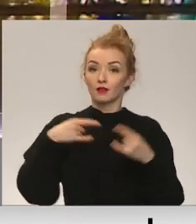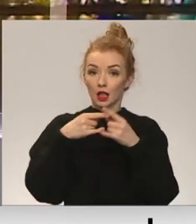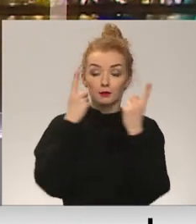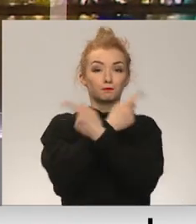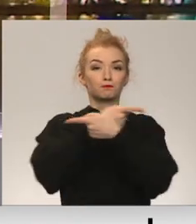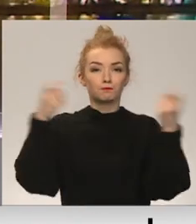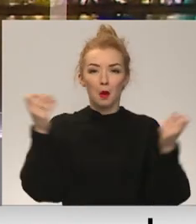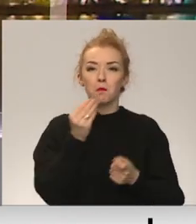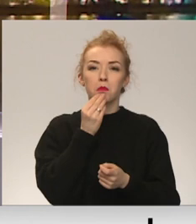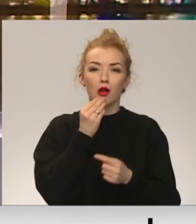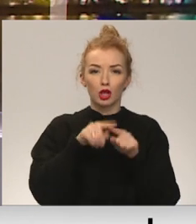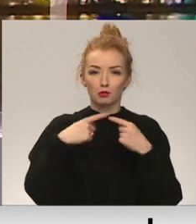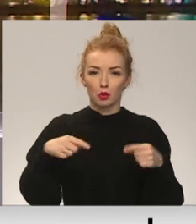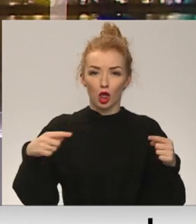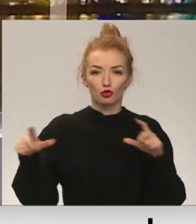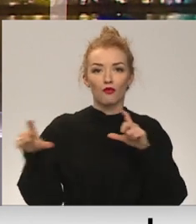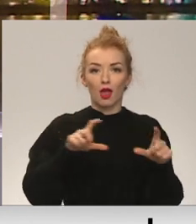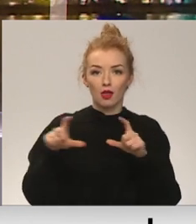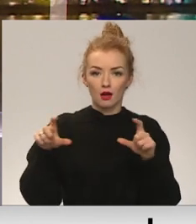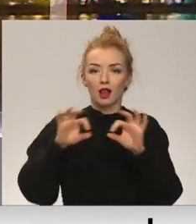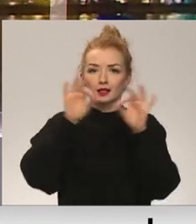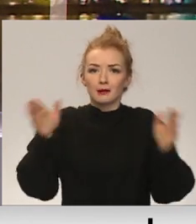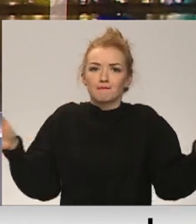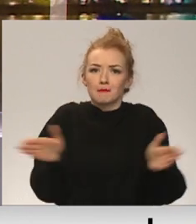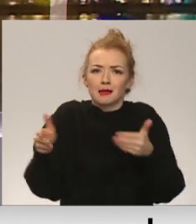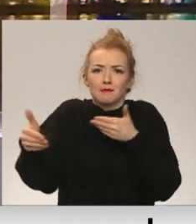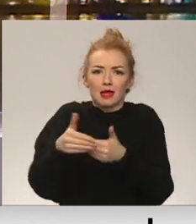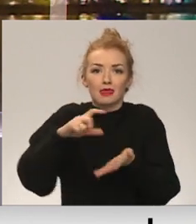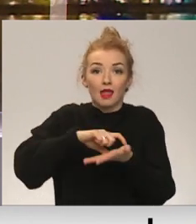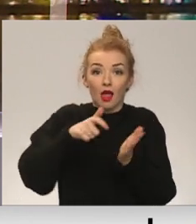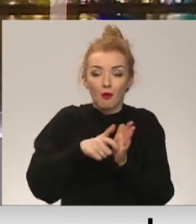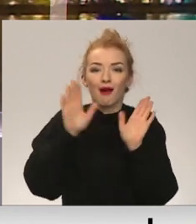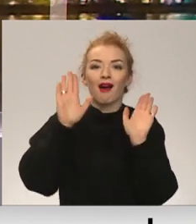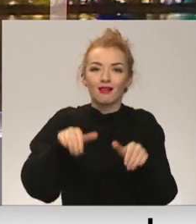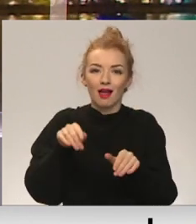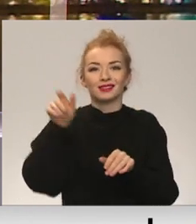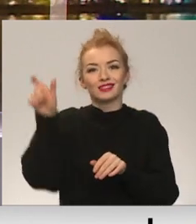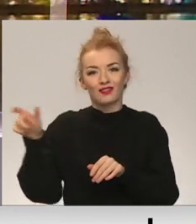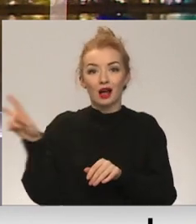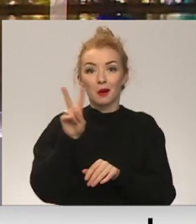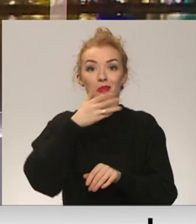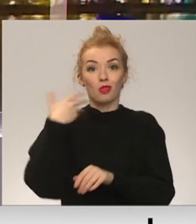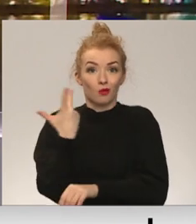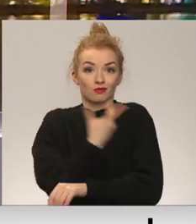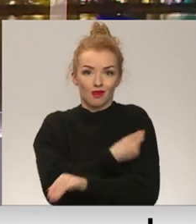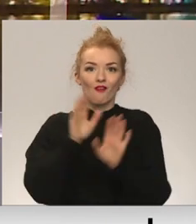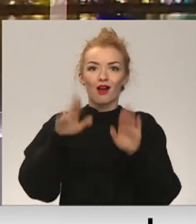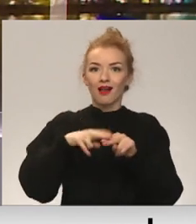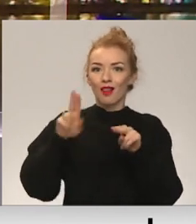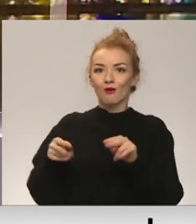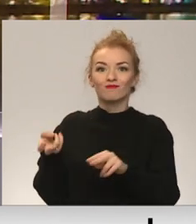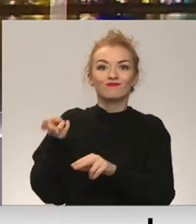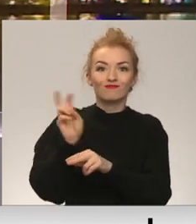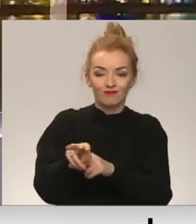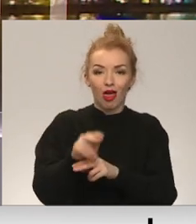pārtikas preču veikali sašaurina telpas, lai tos varētu apmeklēt arī pret Covid nevakcinētie iedzīvotāji. Ekonomikas